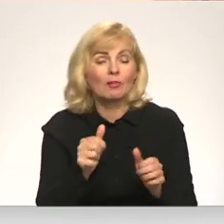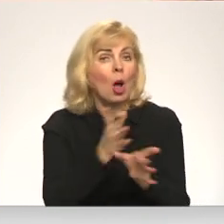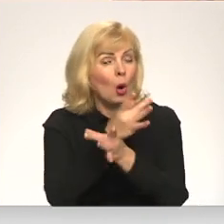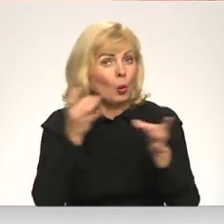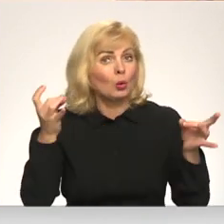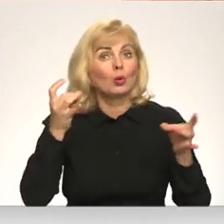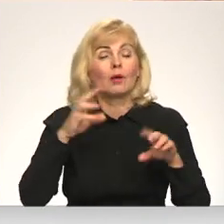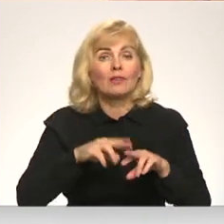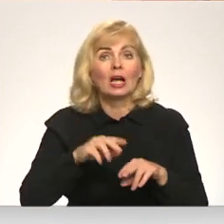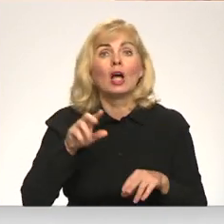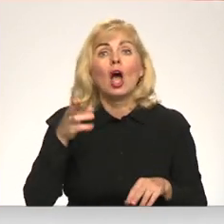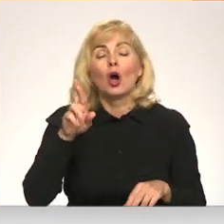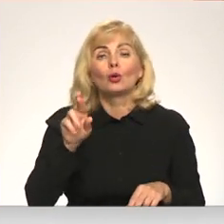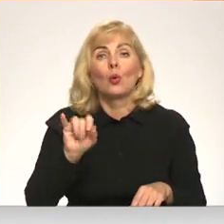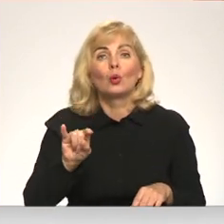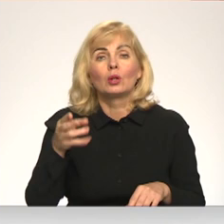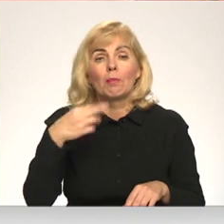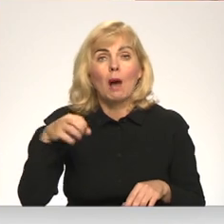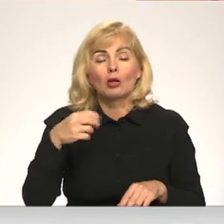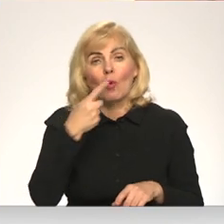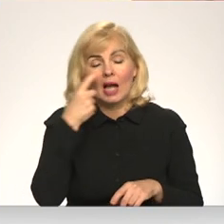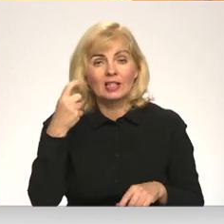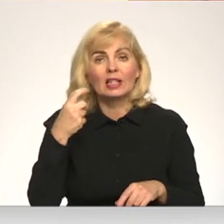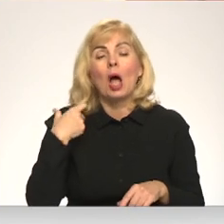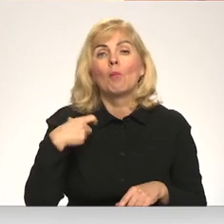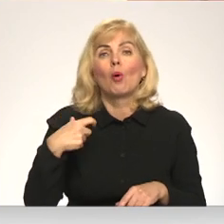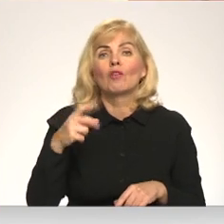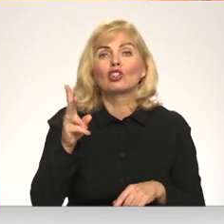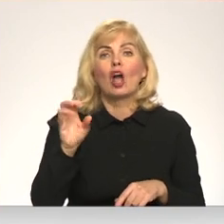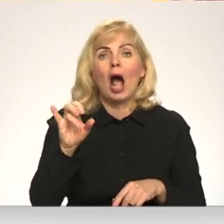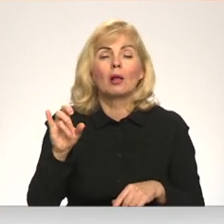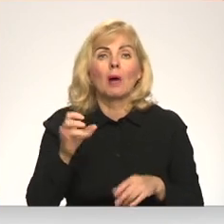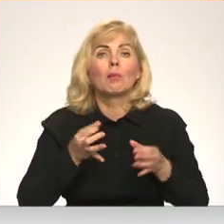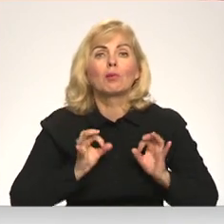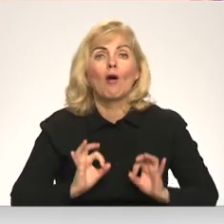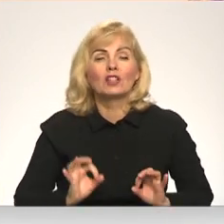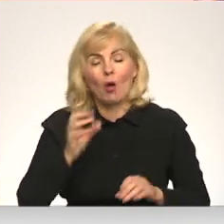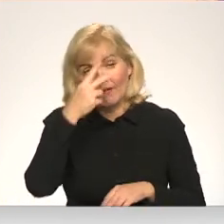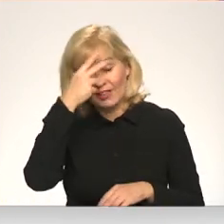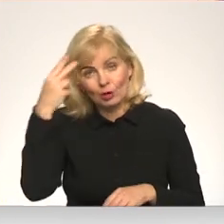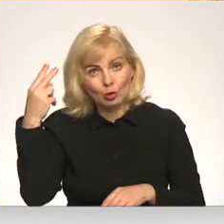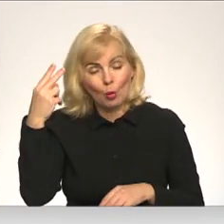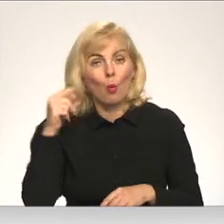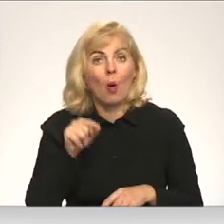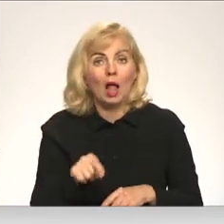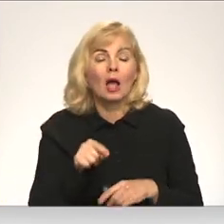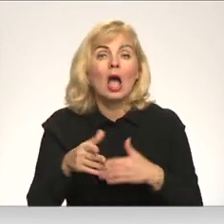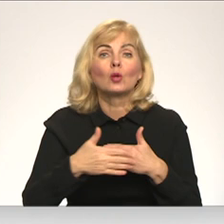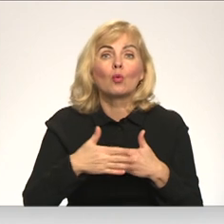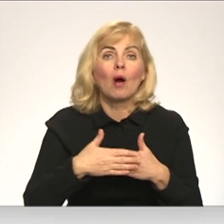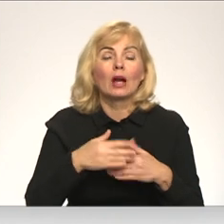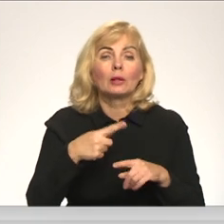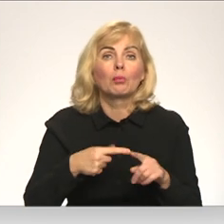vietu, bet rudbāžu muižu atzims par pulkvežo Skarkalpaka profesionālo vidusskolu. Tas būs tāds tūlākā